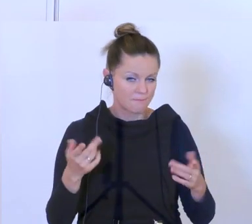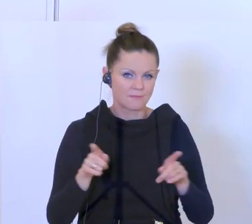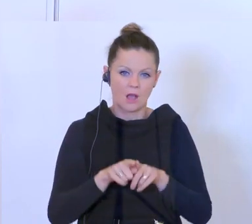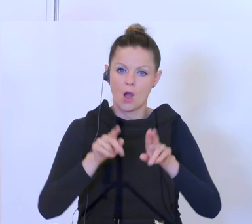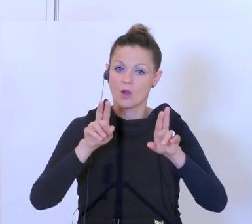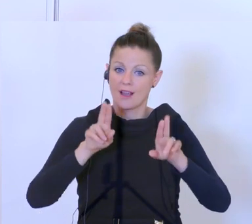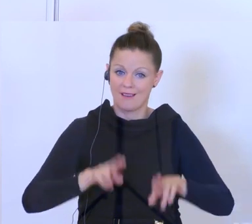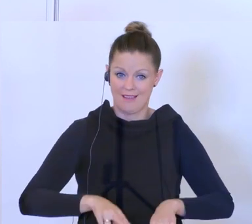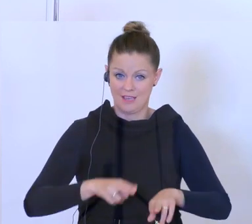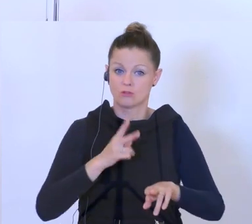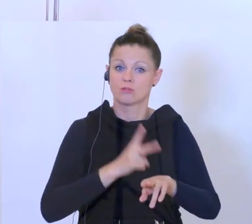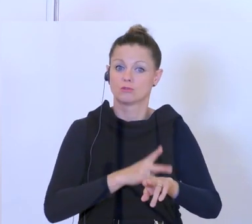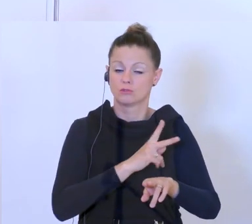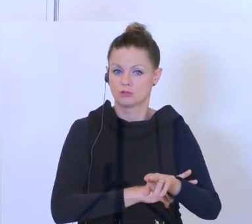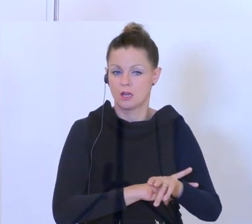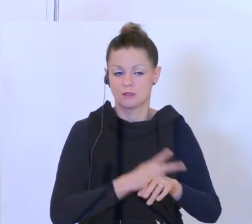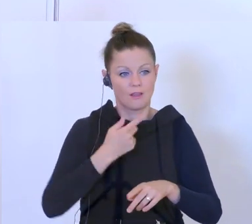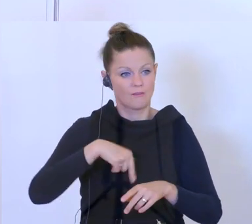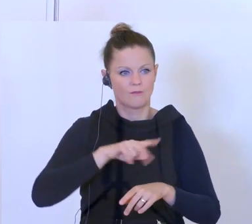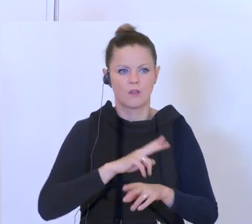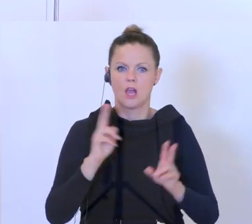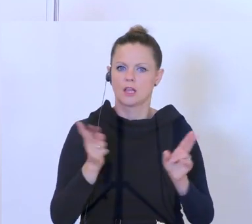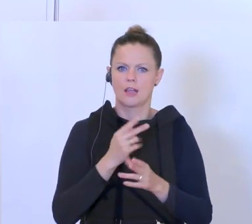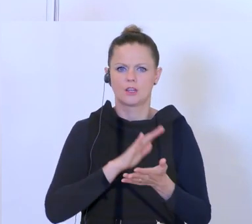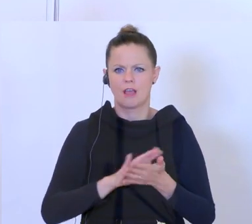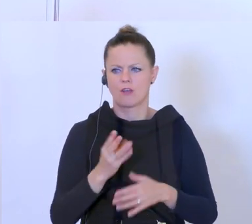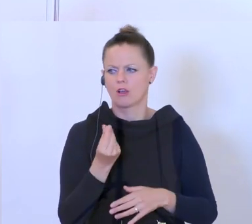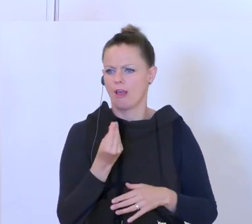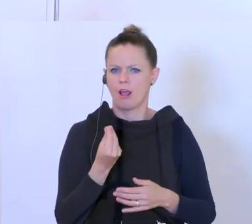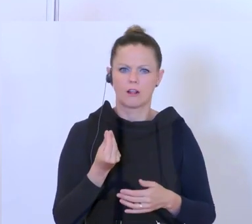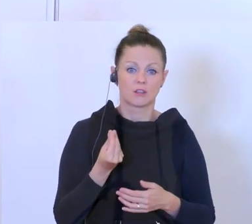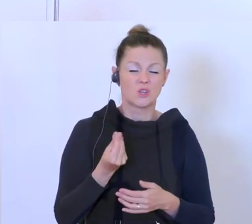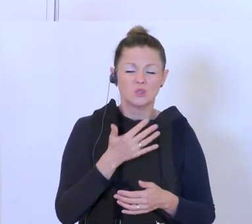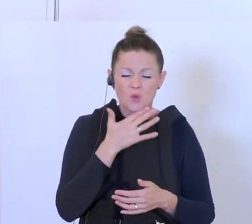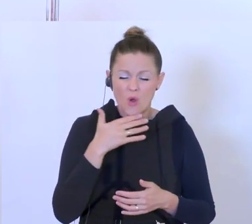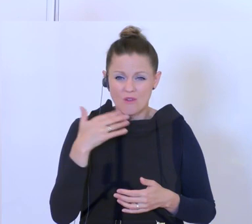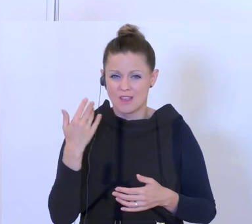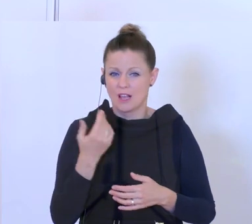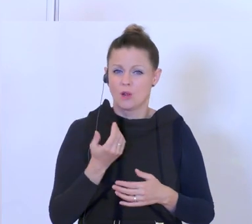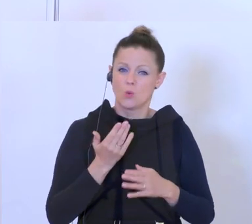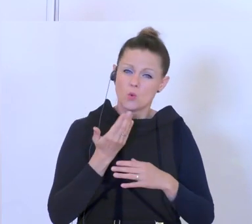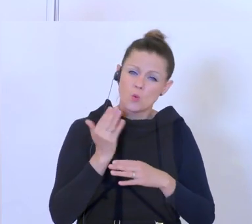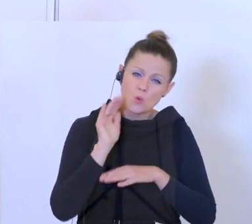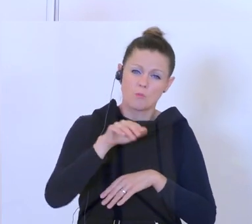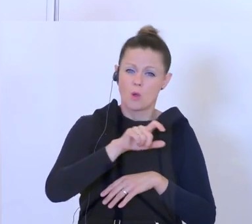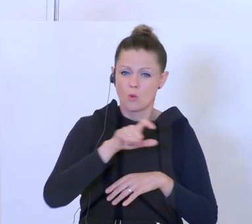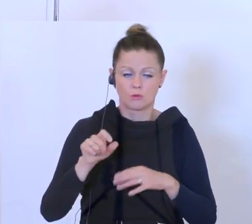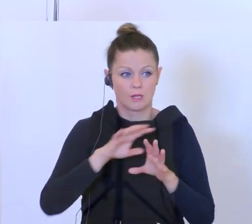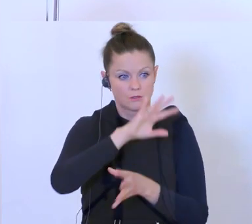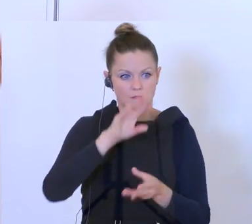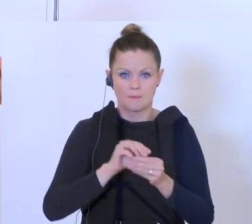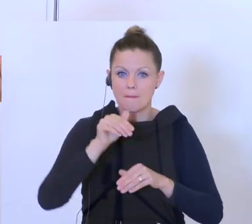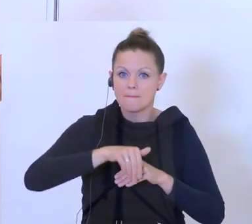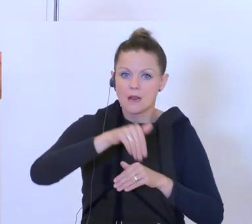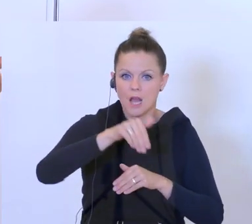Rechtsstaat. Wir können nicht ohne weiteres Geld in die Hand nehmen oder zu so viele hunderte Millionen oder dann im Ergebnis Milliarden und